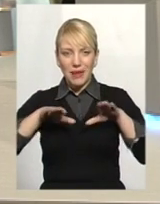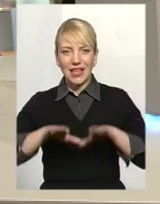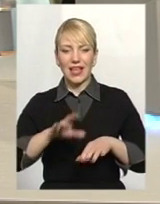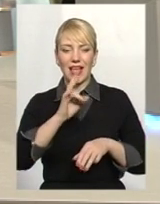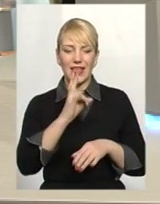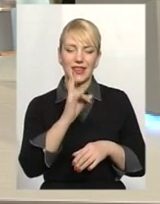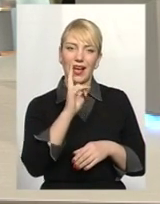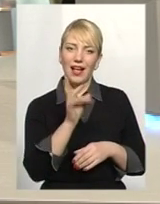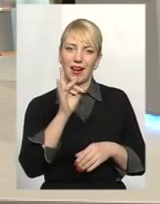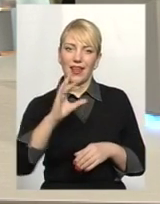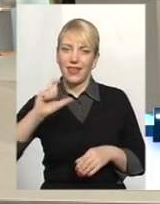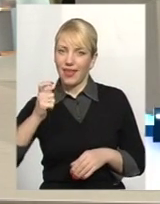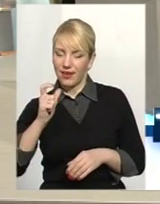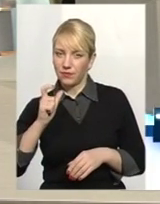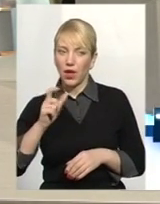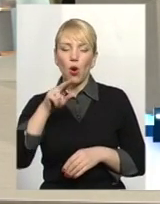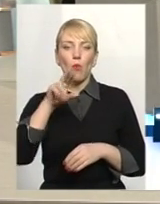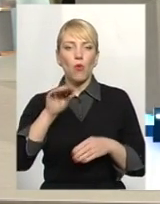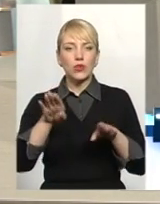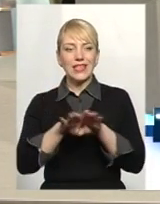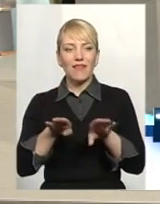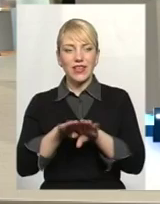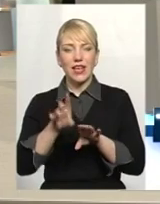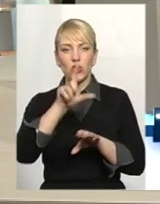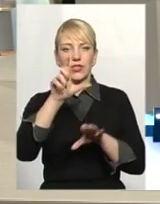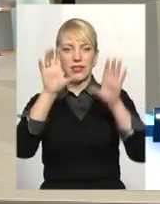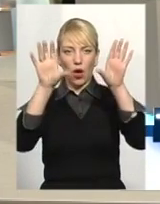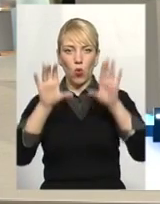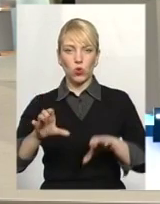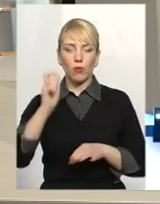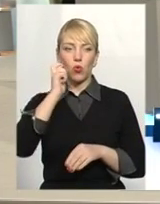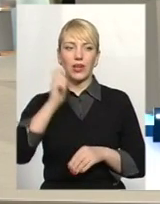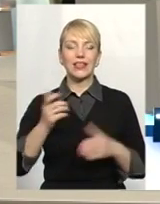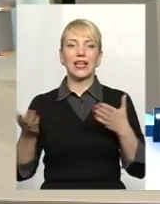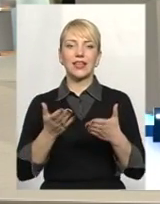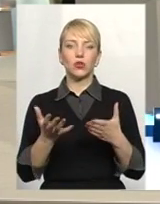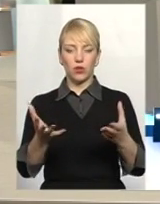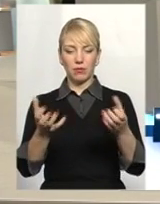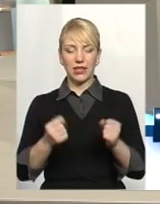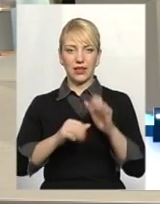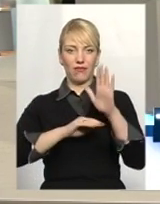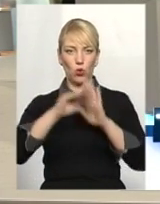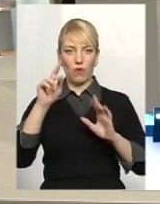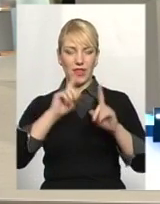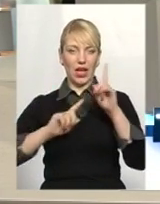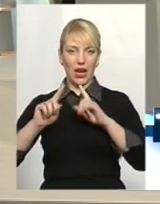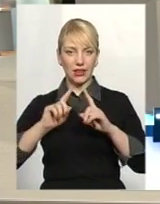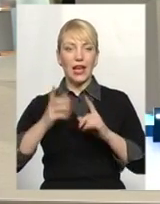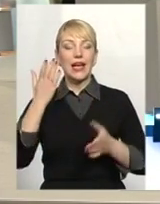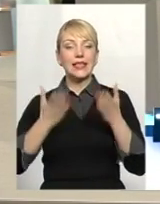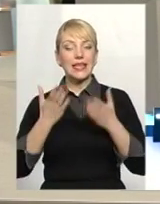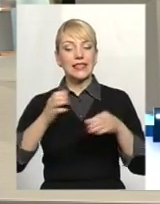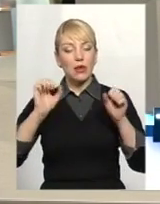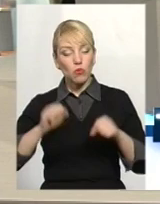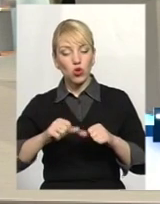НКРІ по сравненню з законом України, який приняла Верховна Рада? І якщо